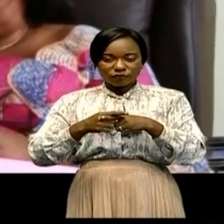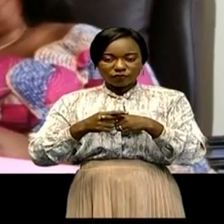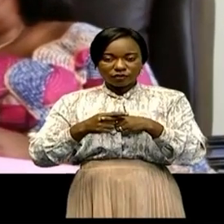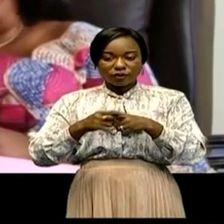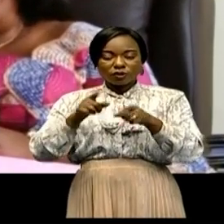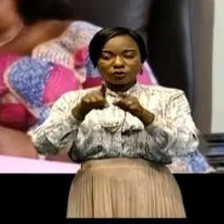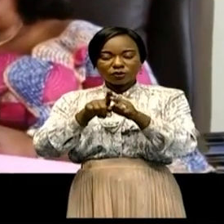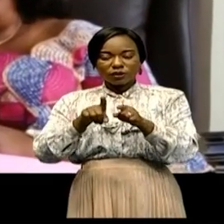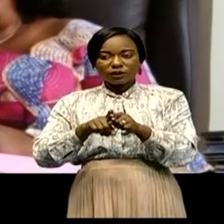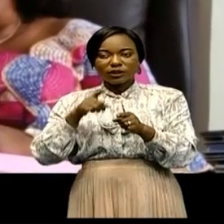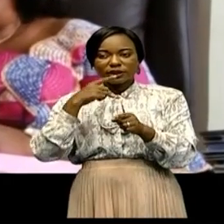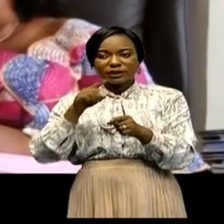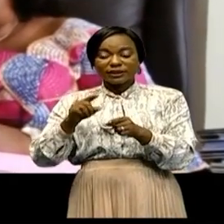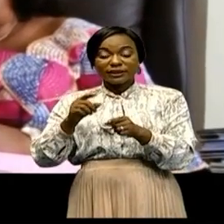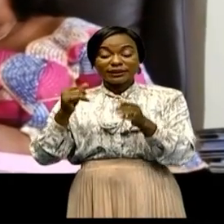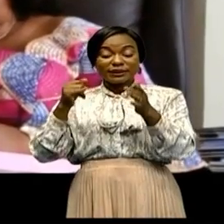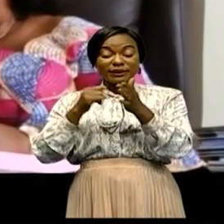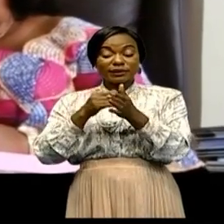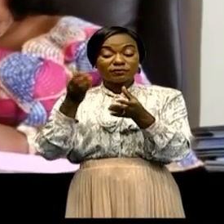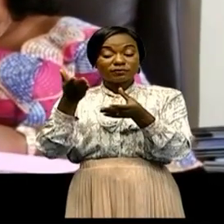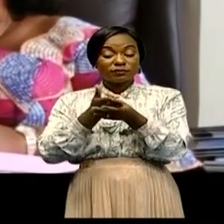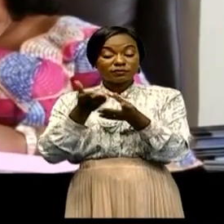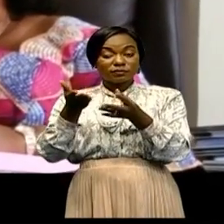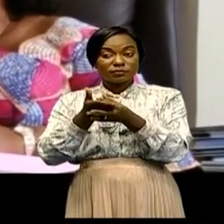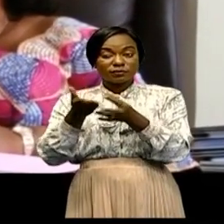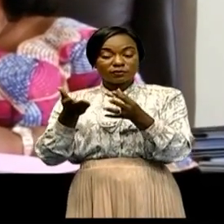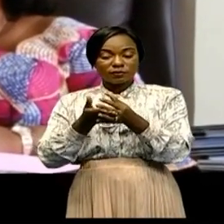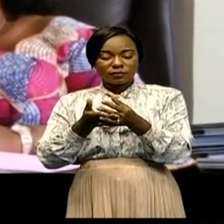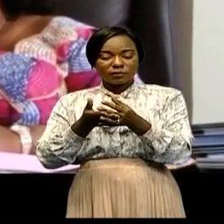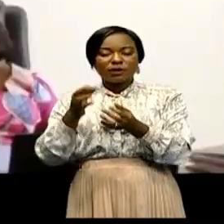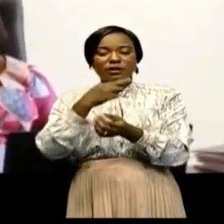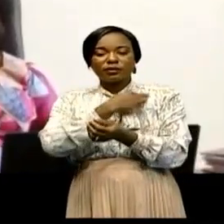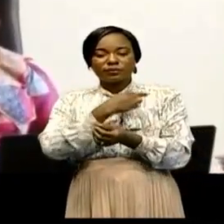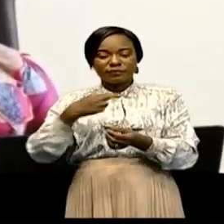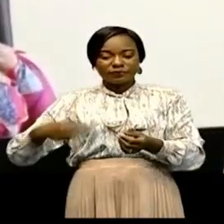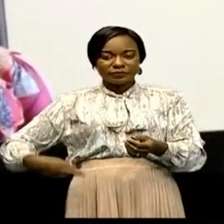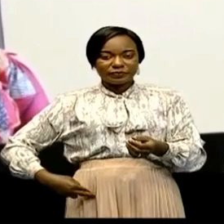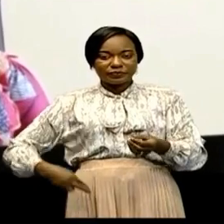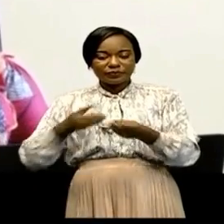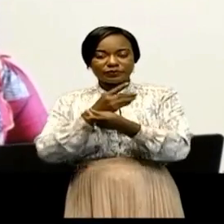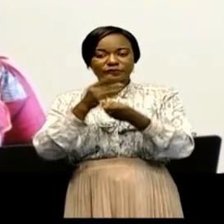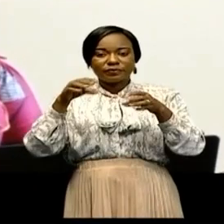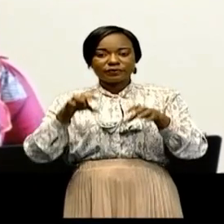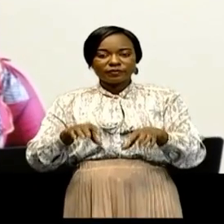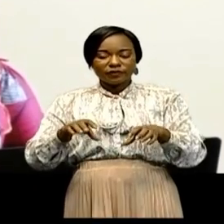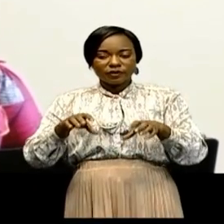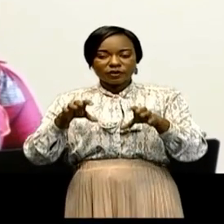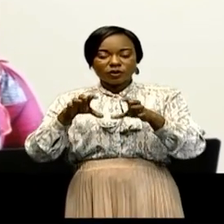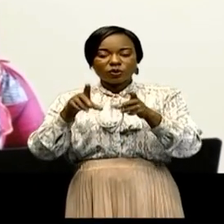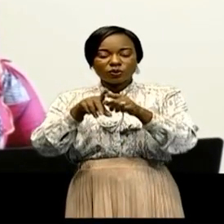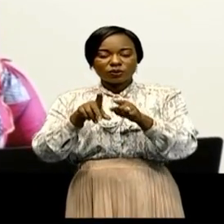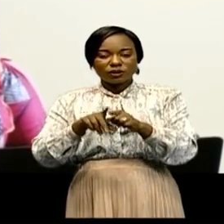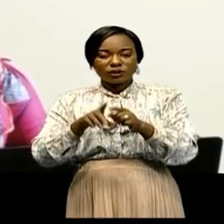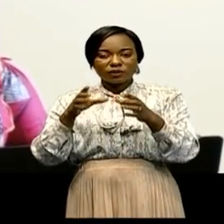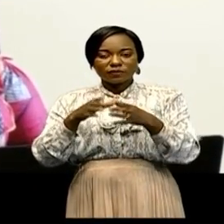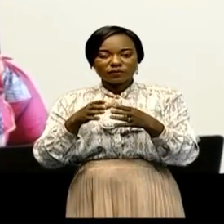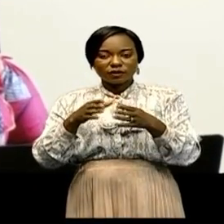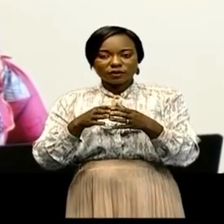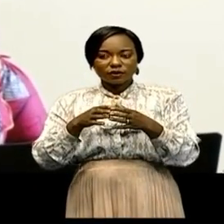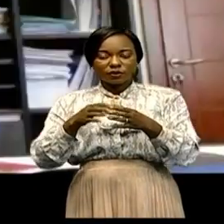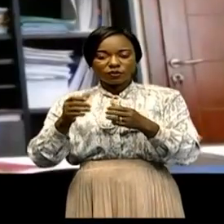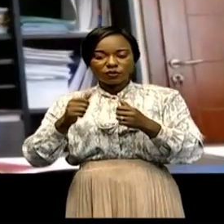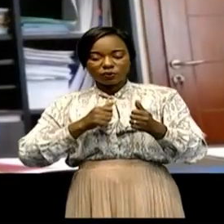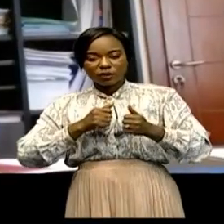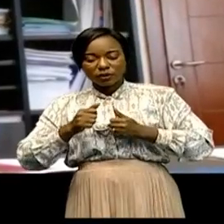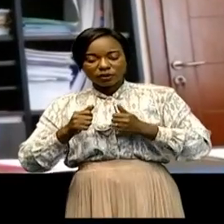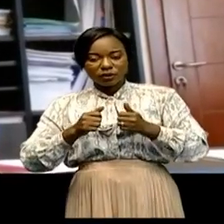cas de dossiers emblématiques, à savoir la République démocratique du Congo contre l'Ouganda, la République démocratique du Congo contre